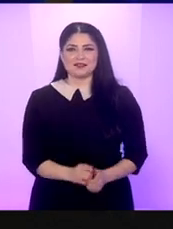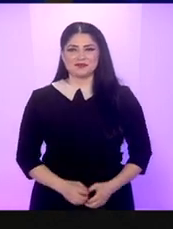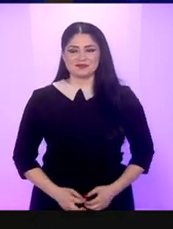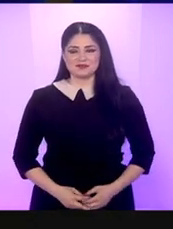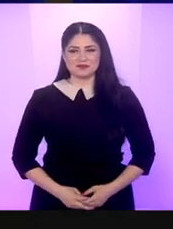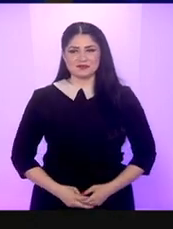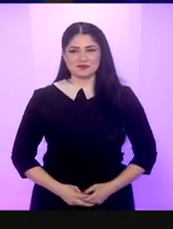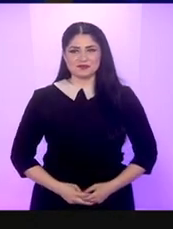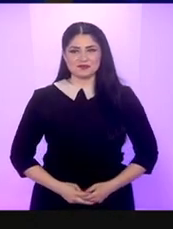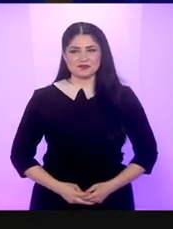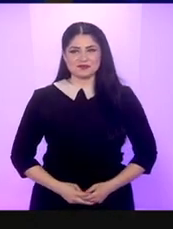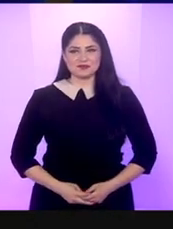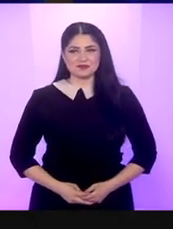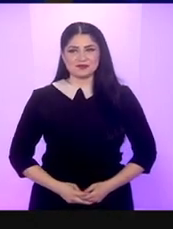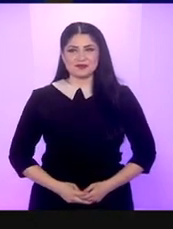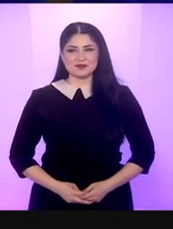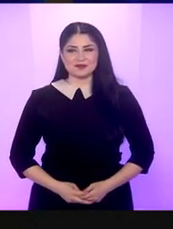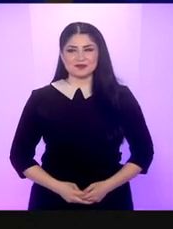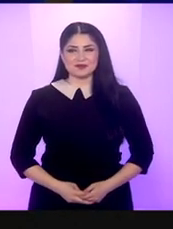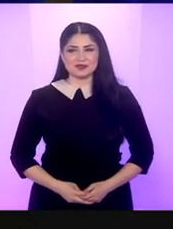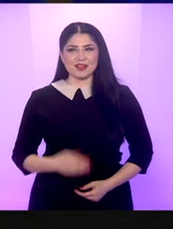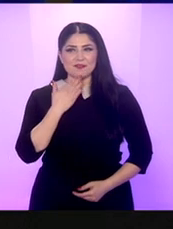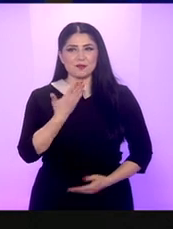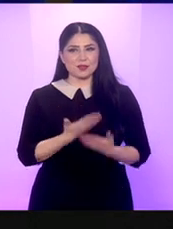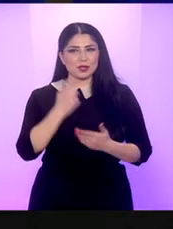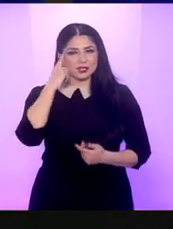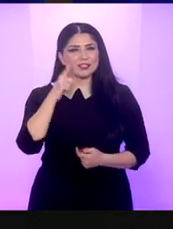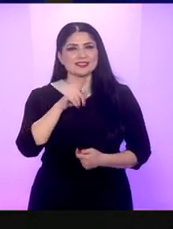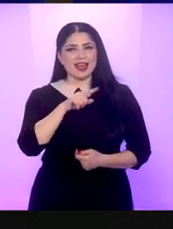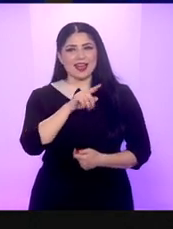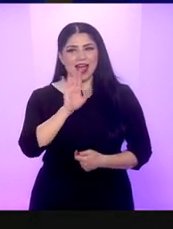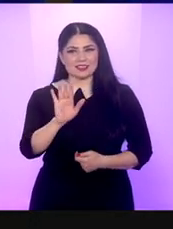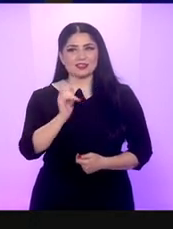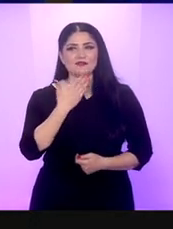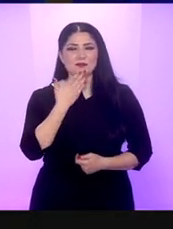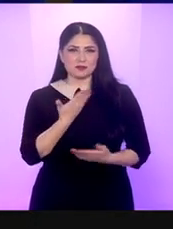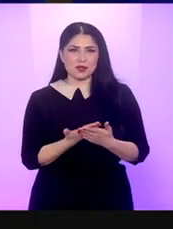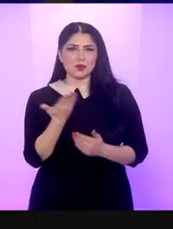And I like work Thank you for knowing that Cu